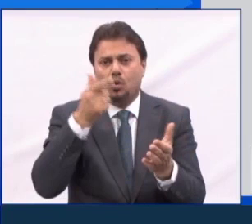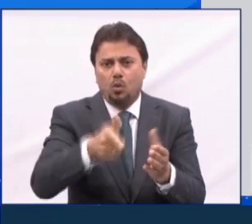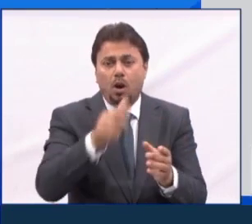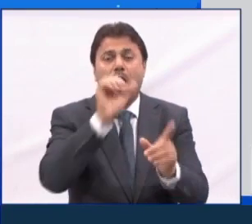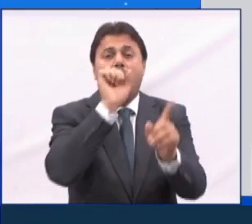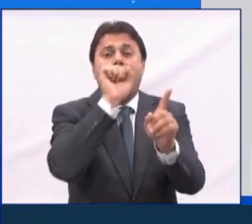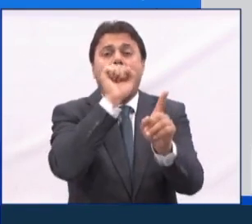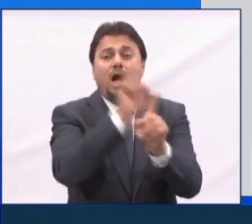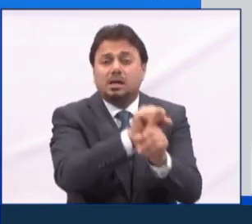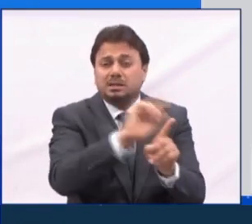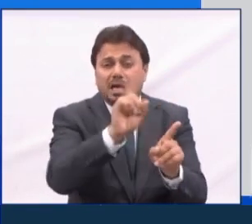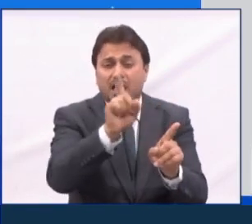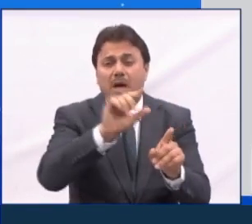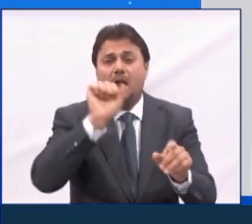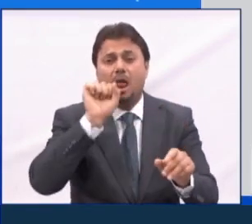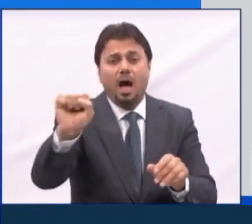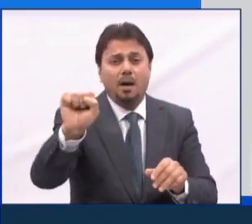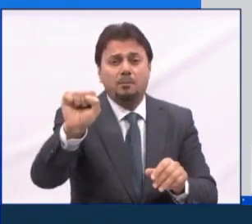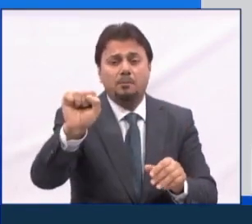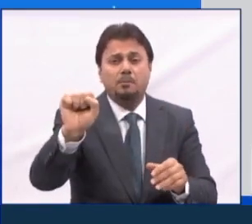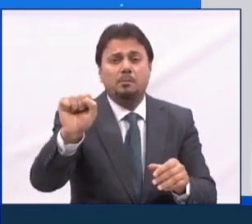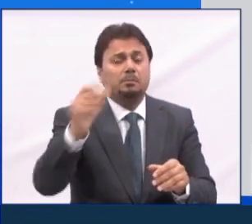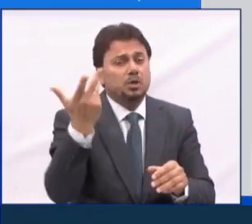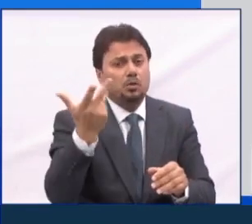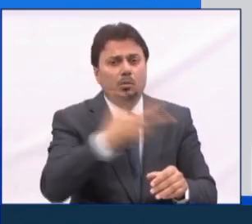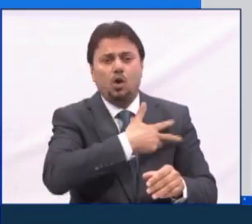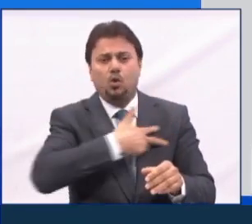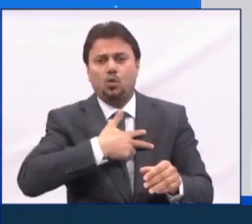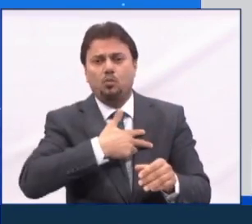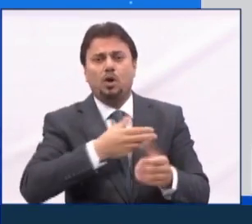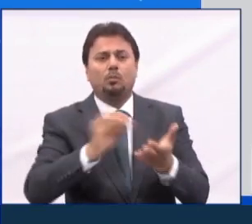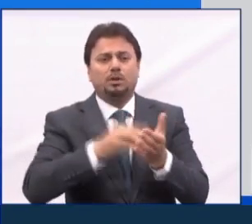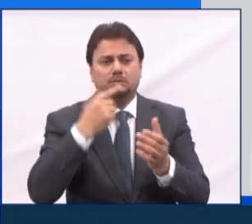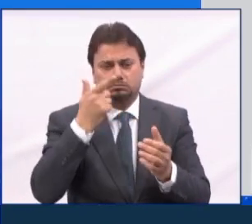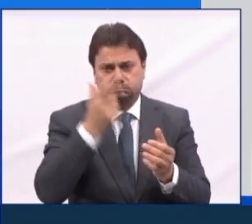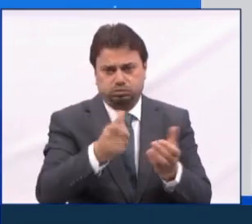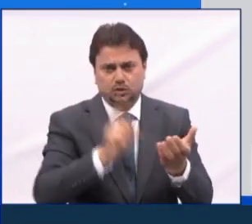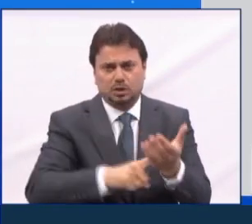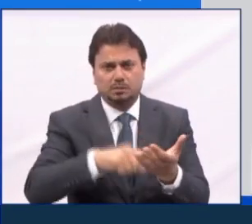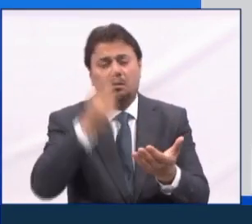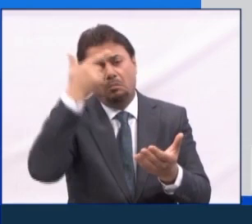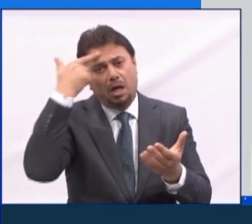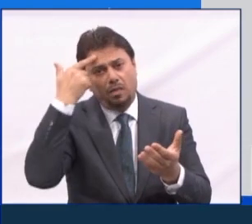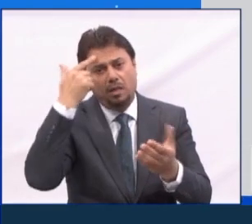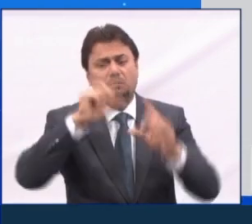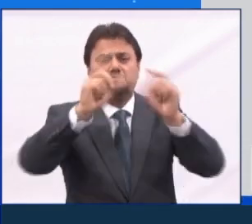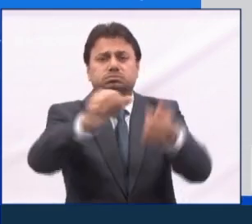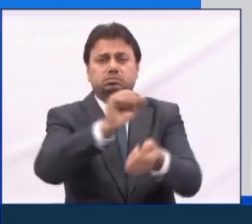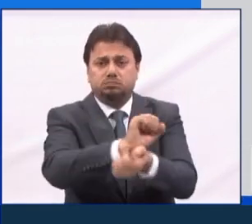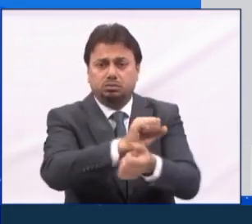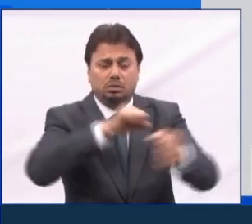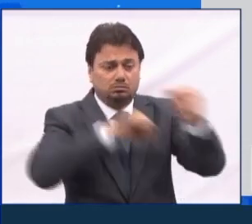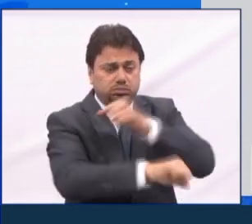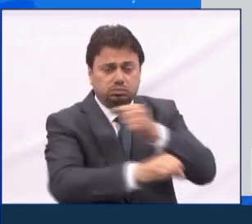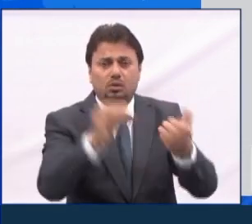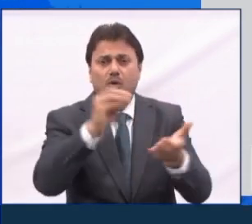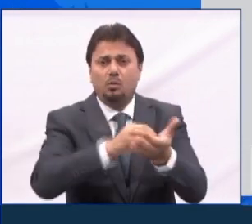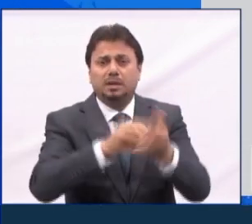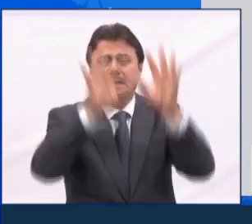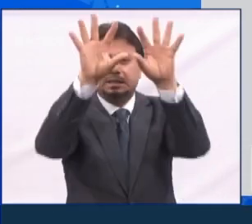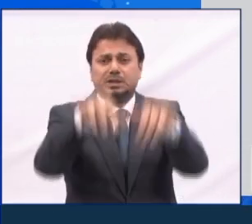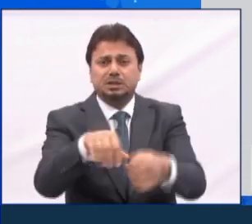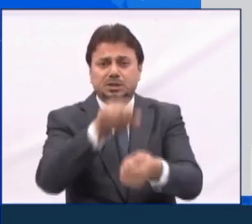الحق العام فأن التنازل لا يعني إلغاء الحكم وفيما يخص موضوع تقديم الطعام للموقفين والمحكمين والمدععين